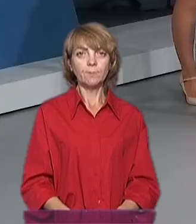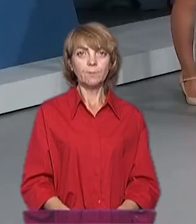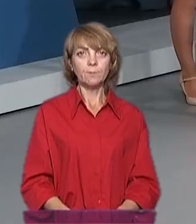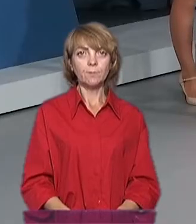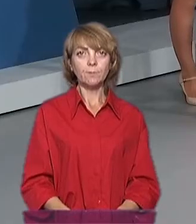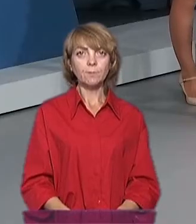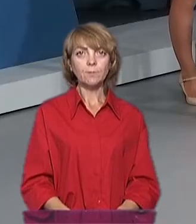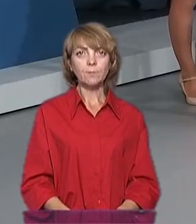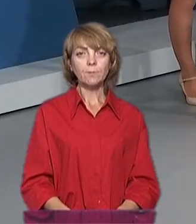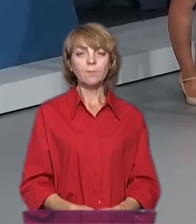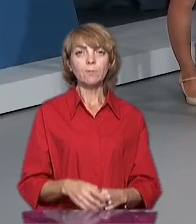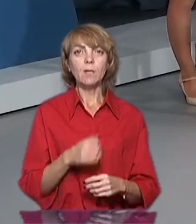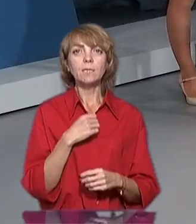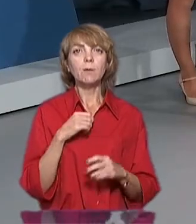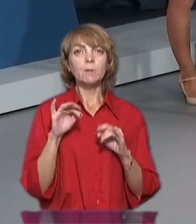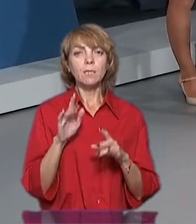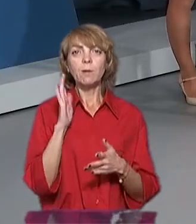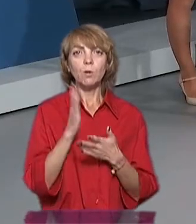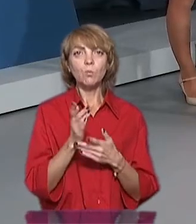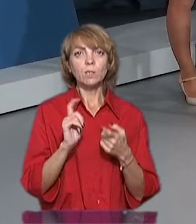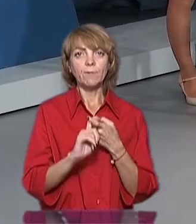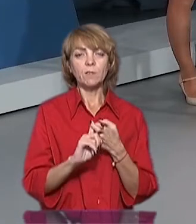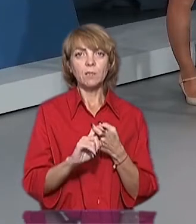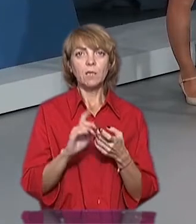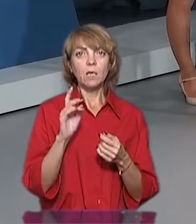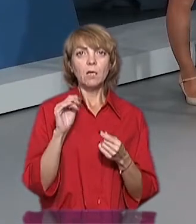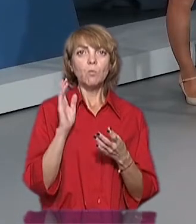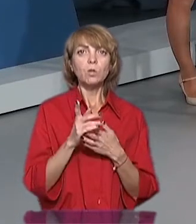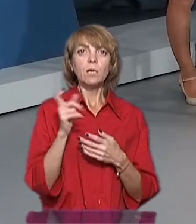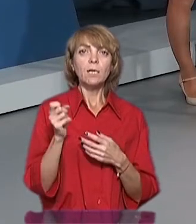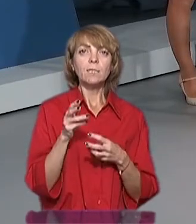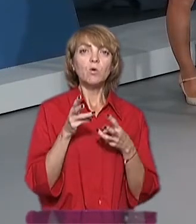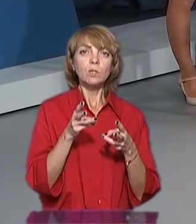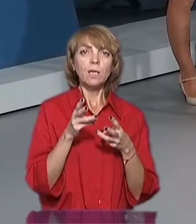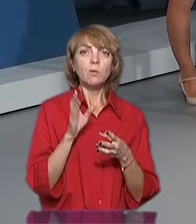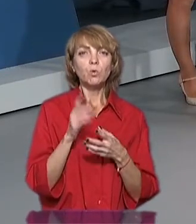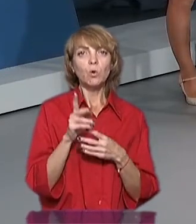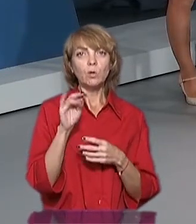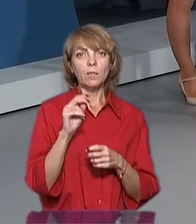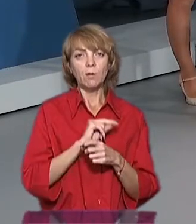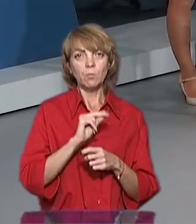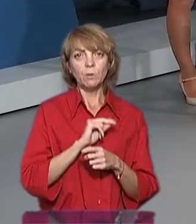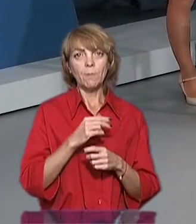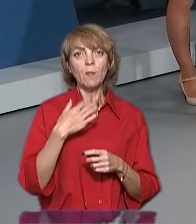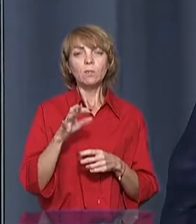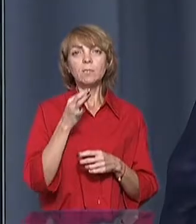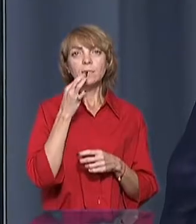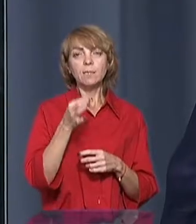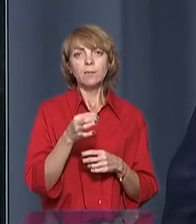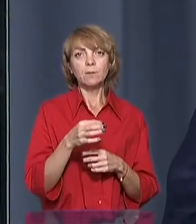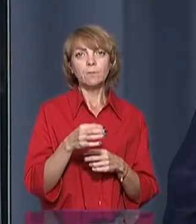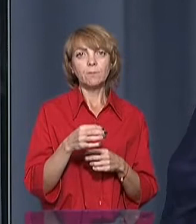Насправді, напряму, завістимо від того, буде ли газ в трубі чи буде газ на котельних, запустяться ли котли. Як я вже сказав,